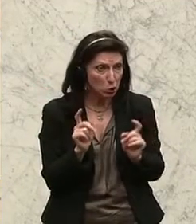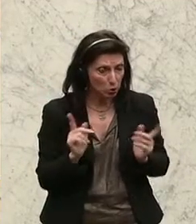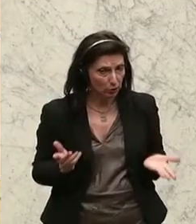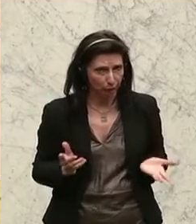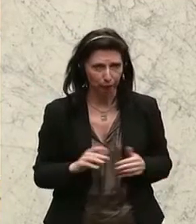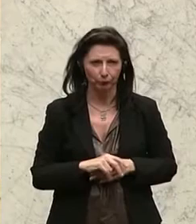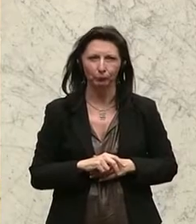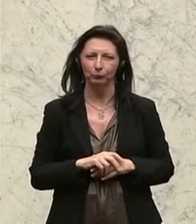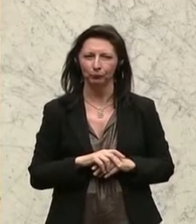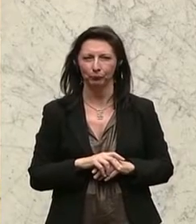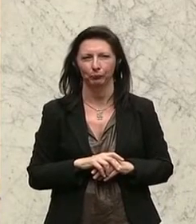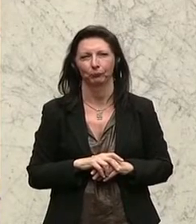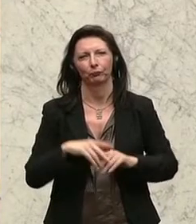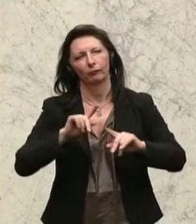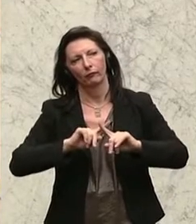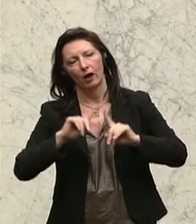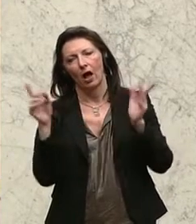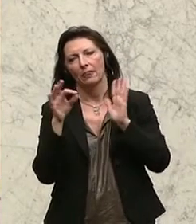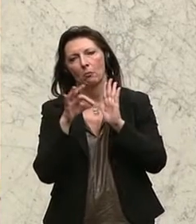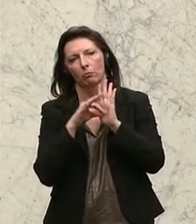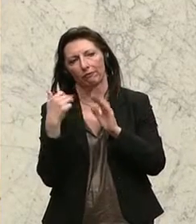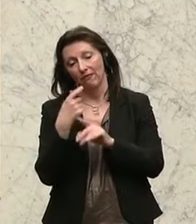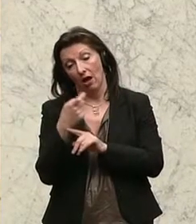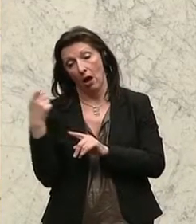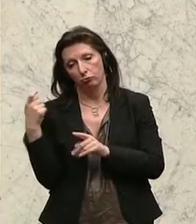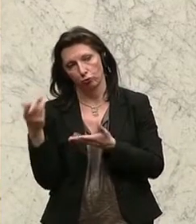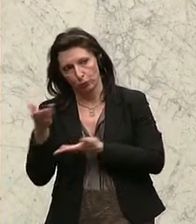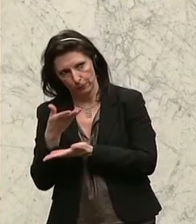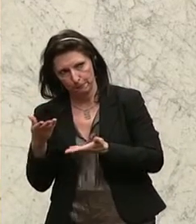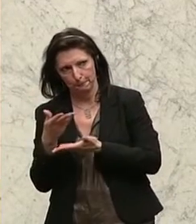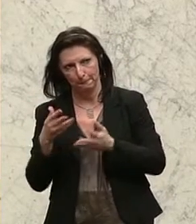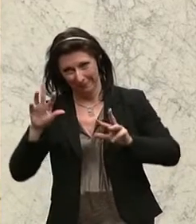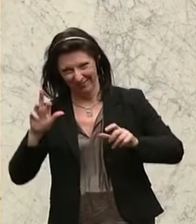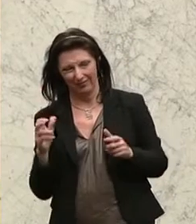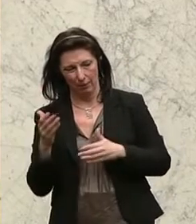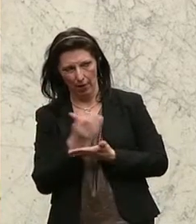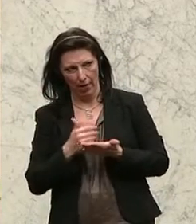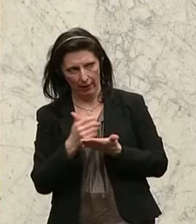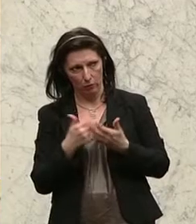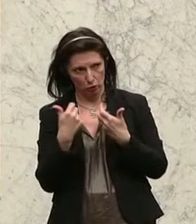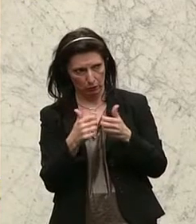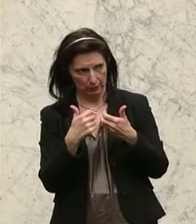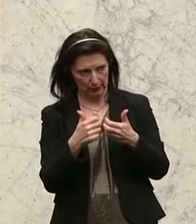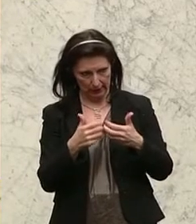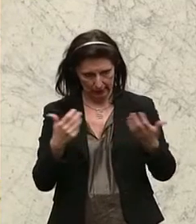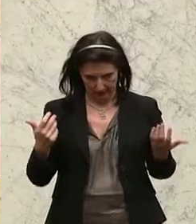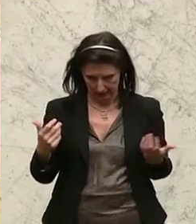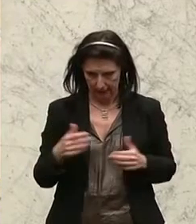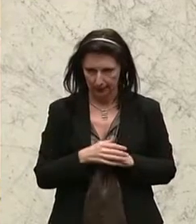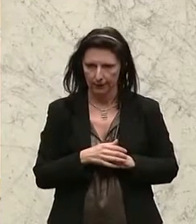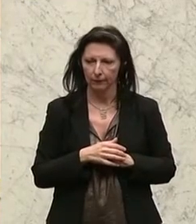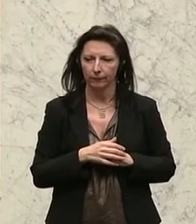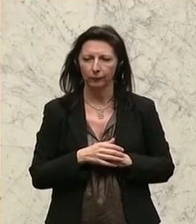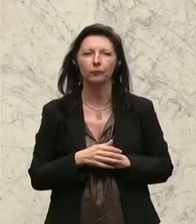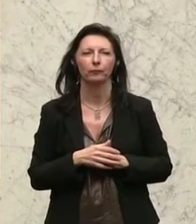Ein weiterer Punkt, den wir da im Ausschuss behandelt haben, zu diesem Einkommensbericht dazu, der auch heute da mit Thema ist, ist